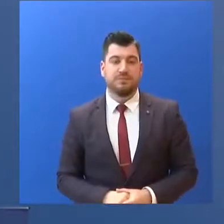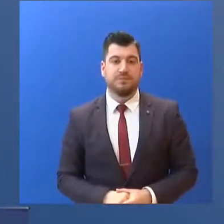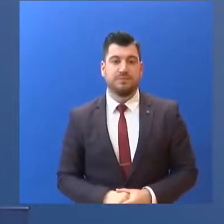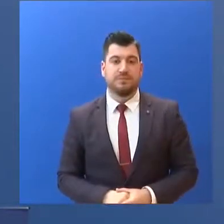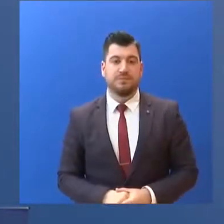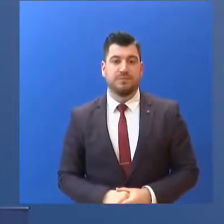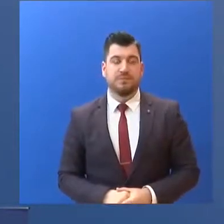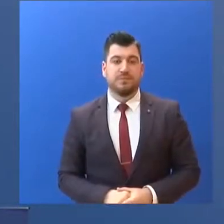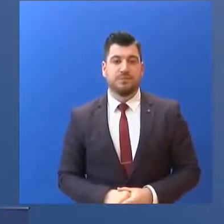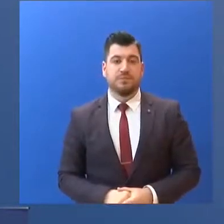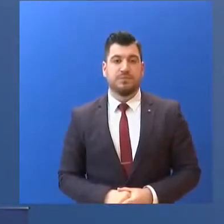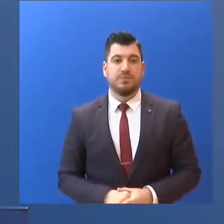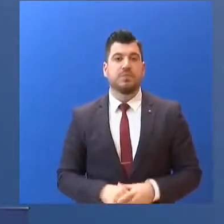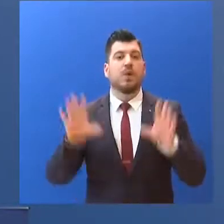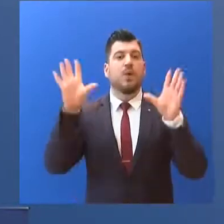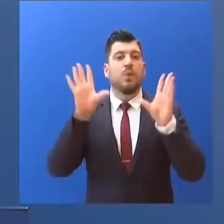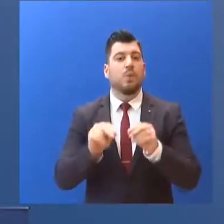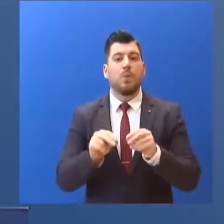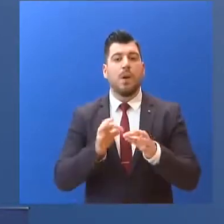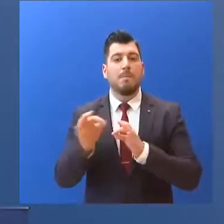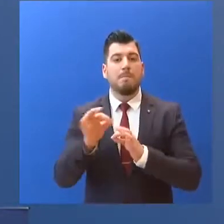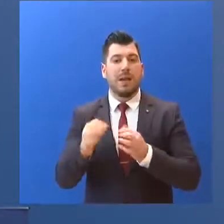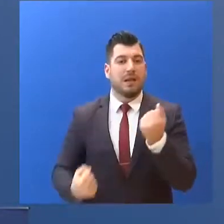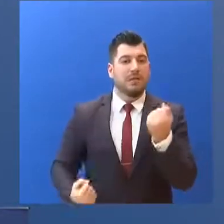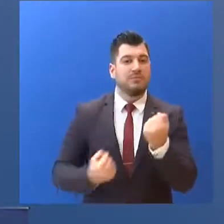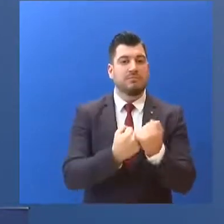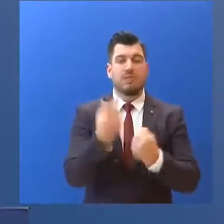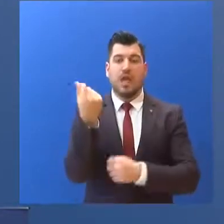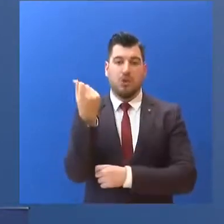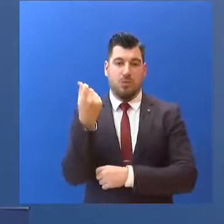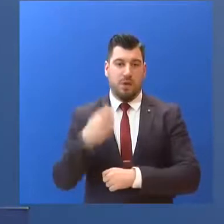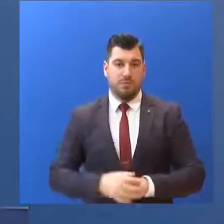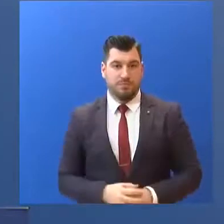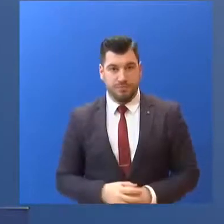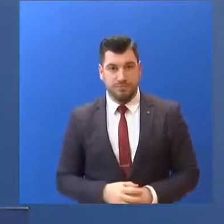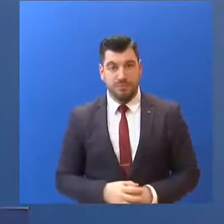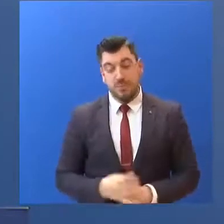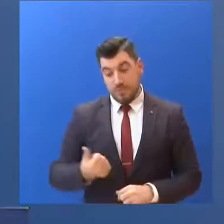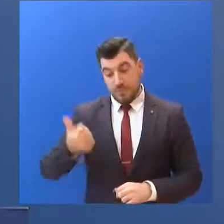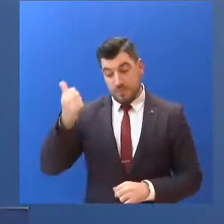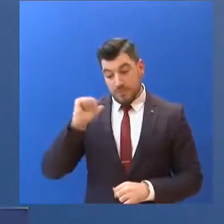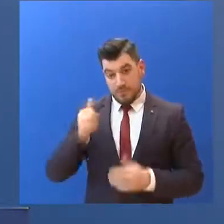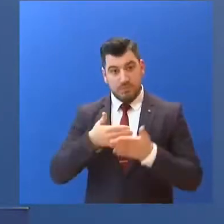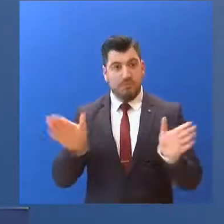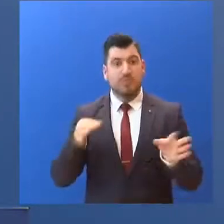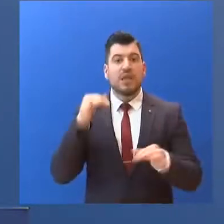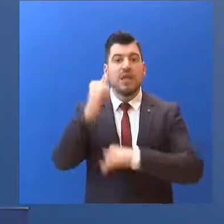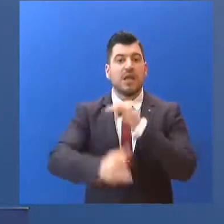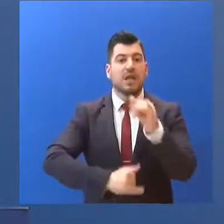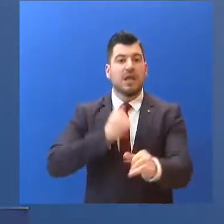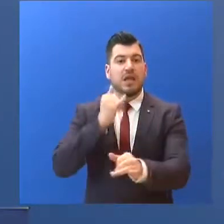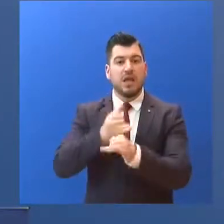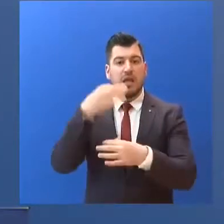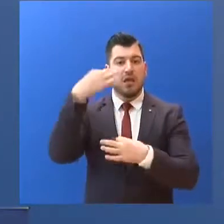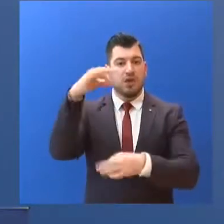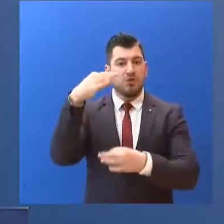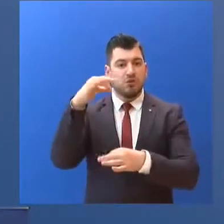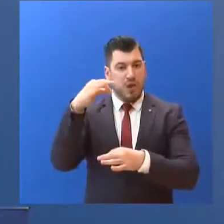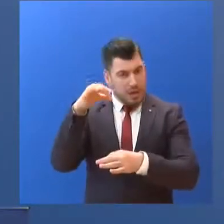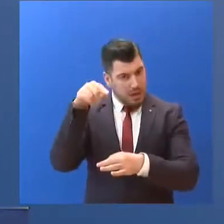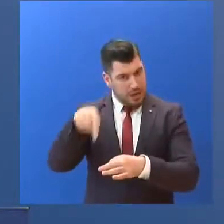Σε ό,τι αφορά τώρα τα μέτρα στήριξης της οικονομίας. Άνοιξε χθες η ηλεκτρονική πλατφόρμα... supportemployees